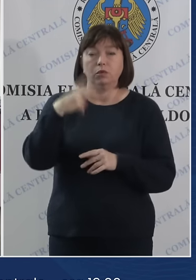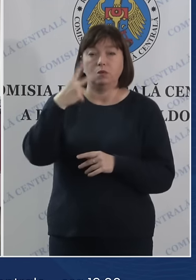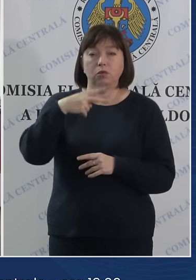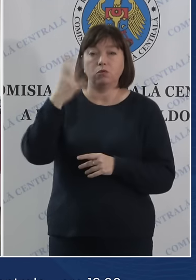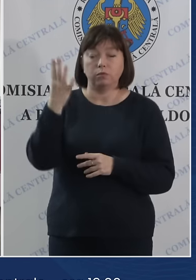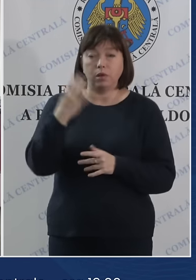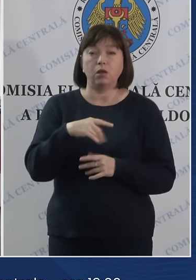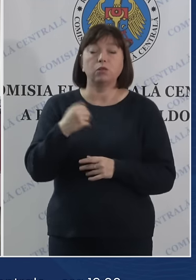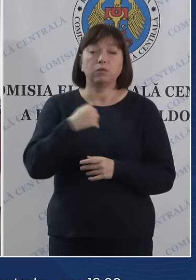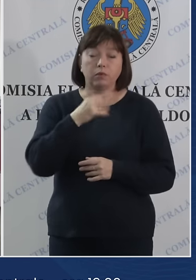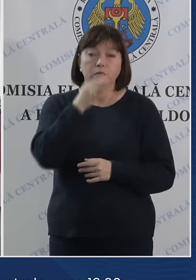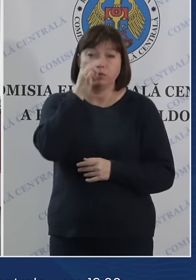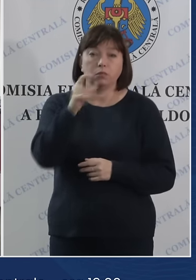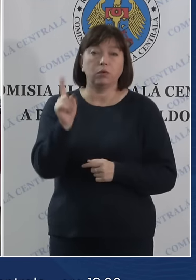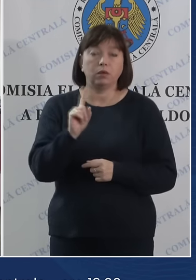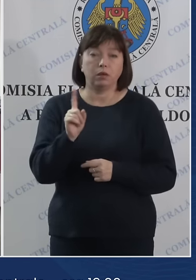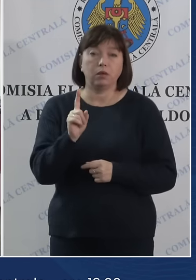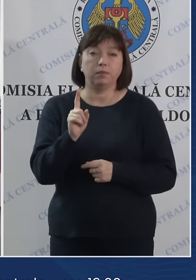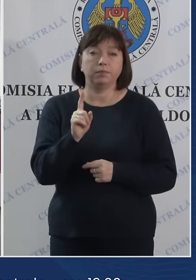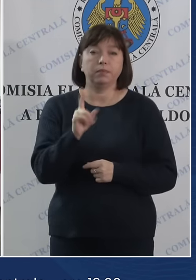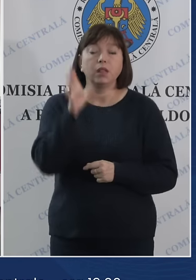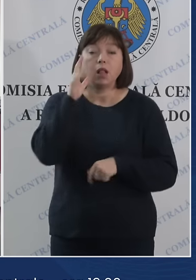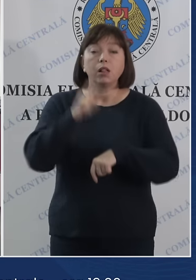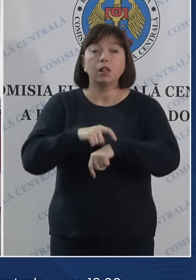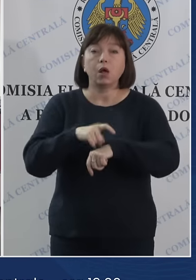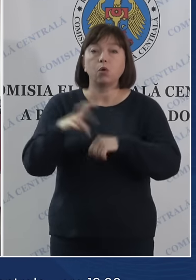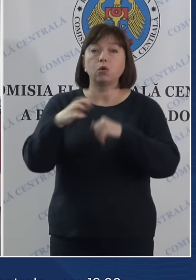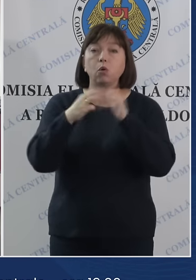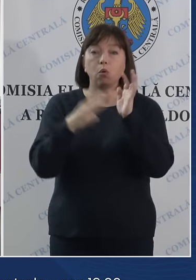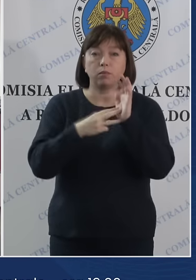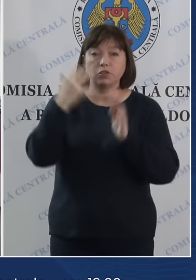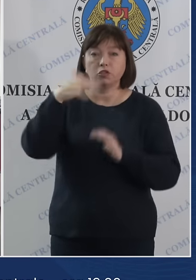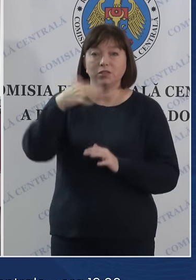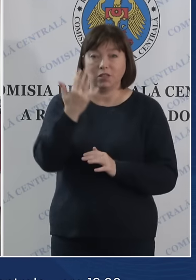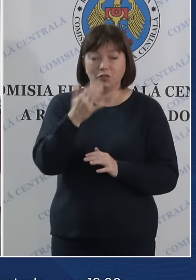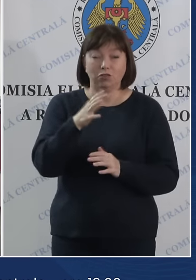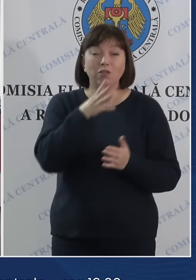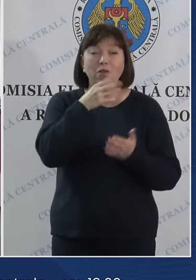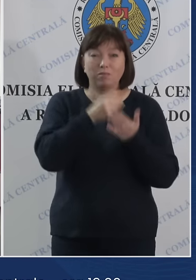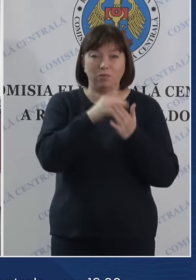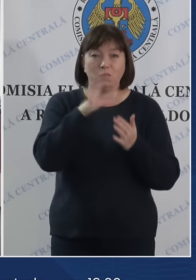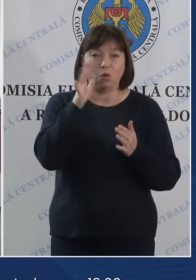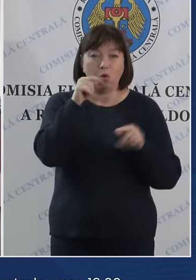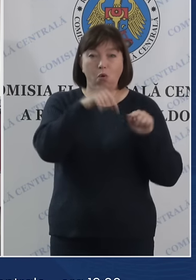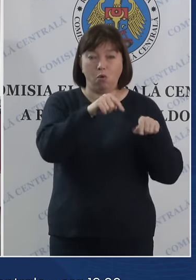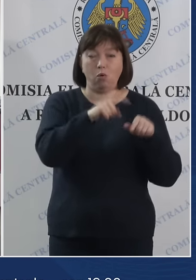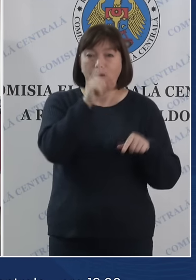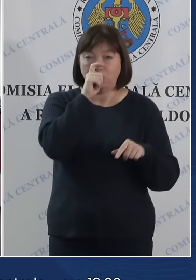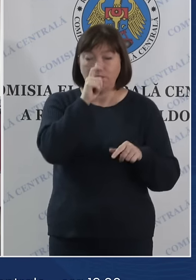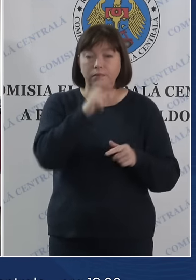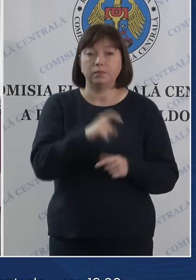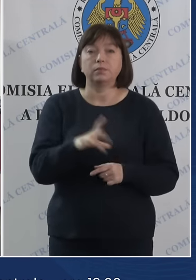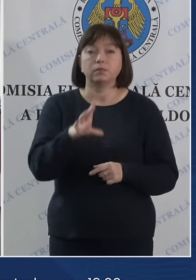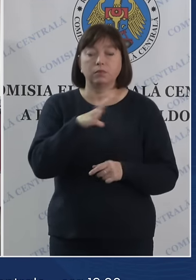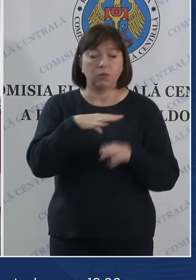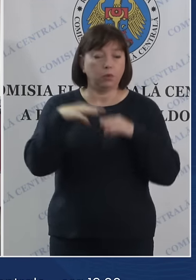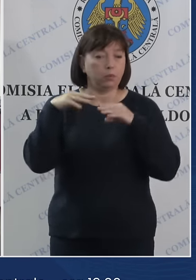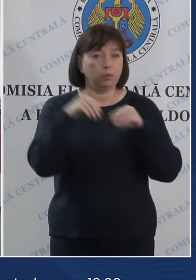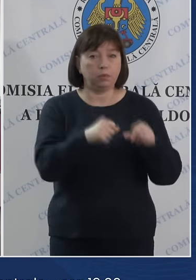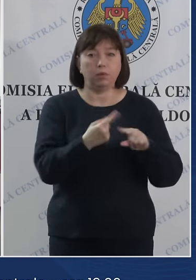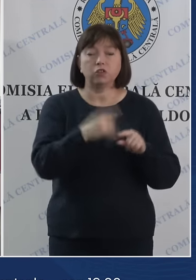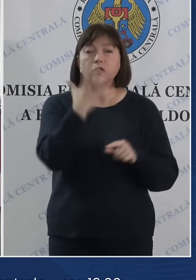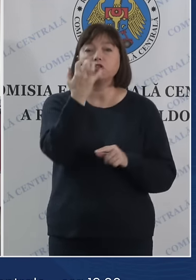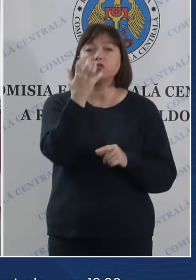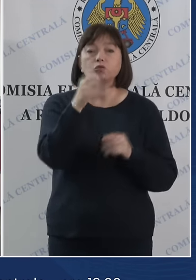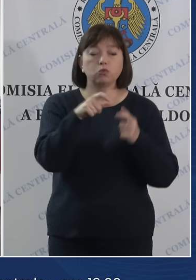faptul că la ora 18.55, ora locală din Emiratele Radio-Unite, au fost depuizate cele 500 de buletine de